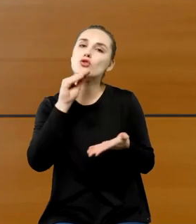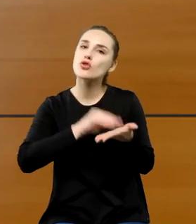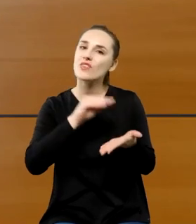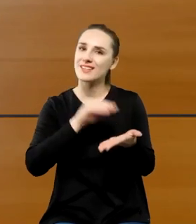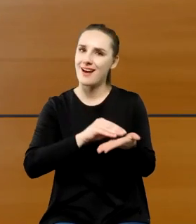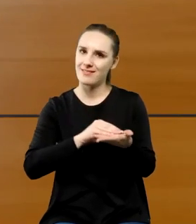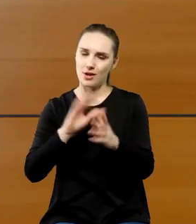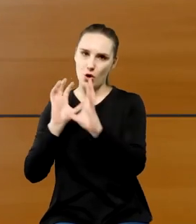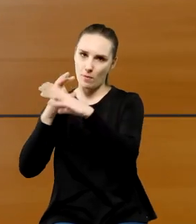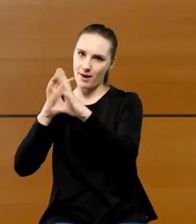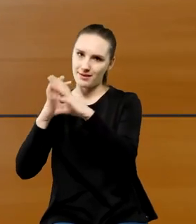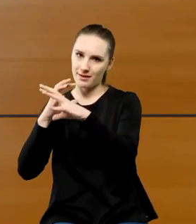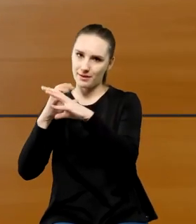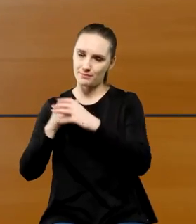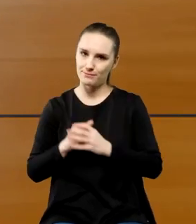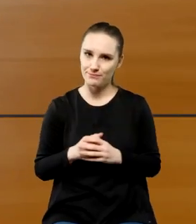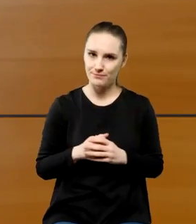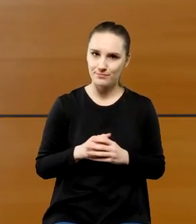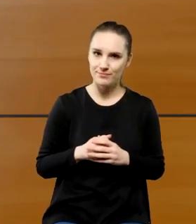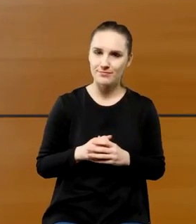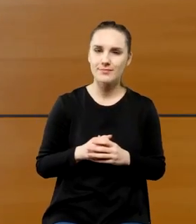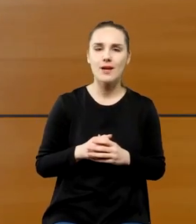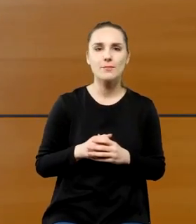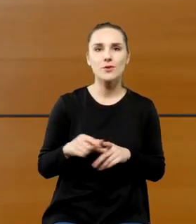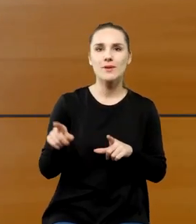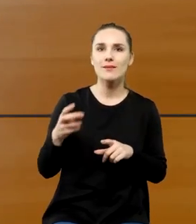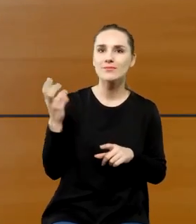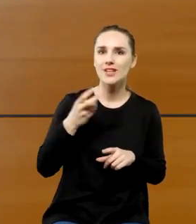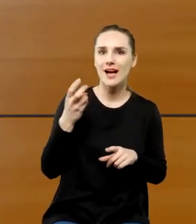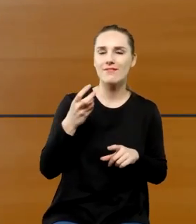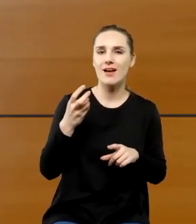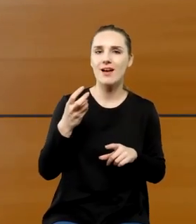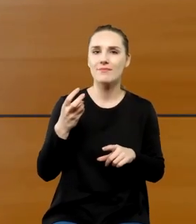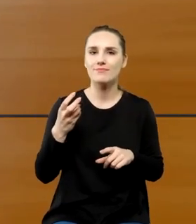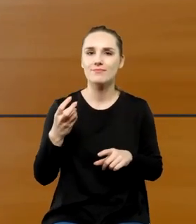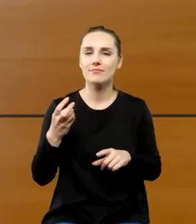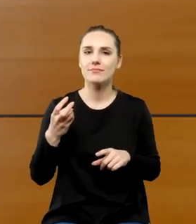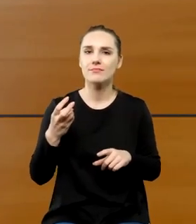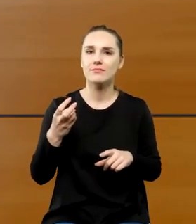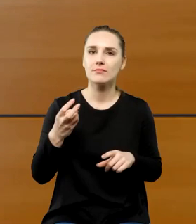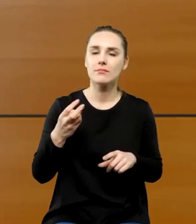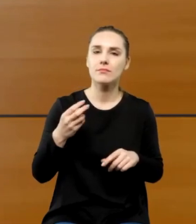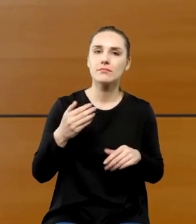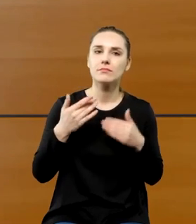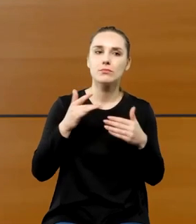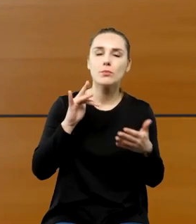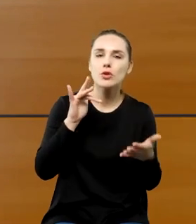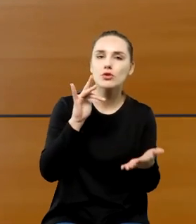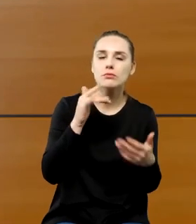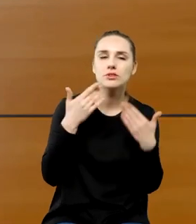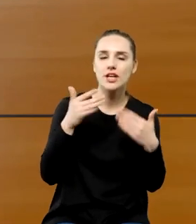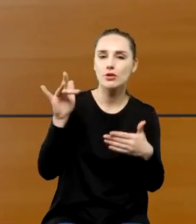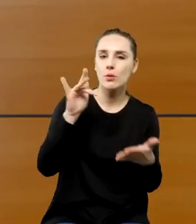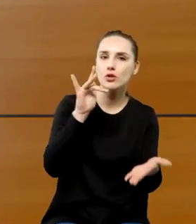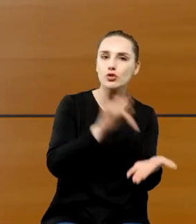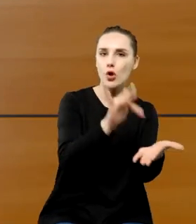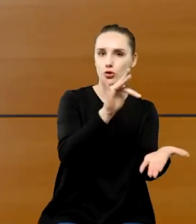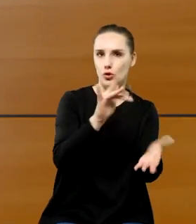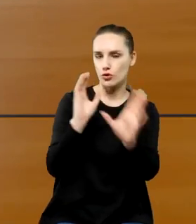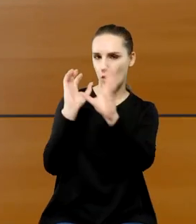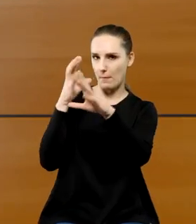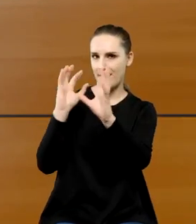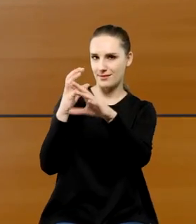czyli coś co ma znowu być interaktywne ma pomóc nam dotknąć tego Kopernika jak również